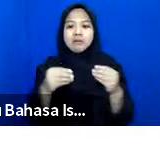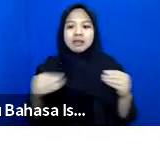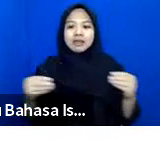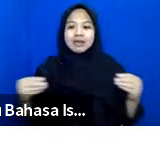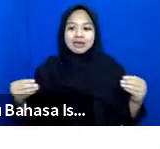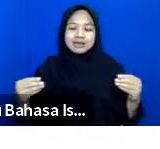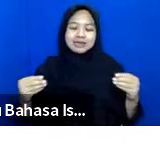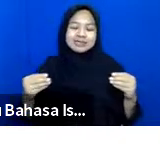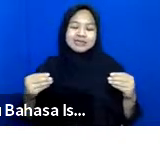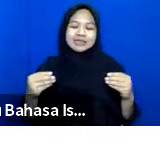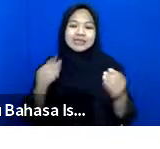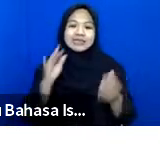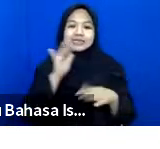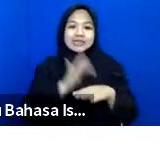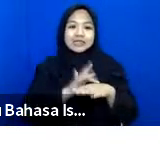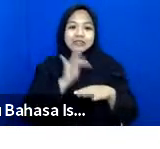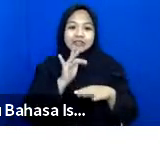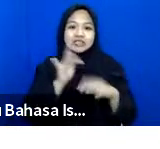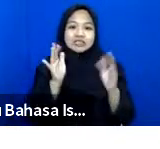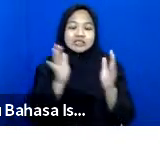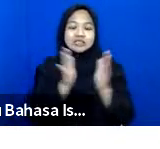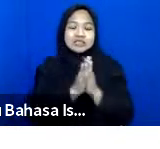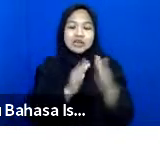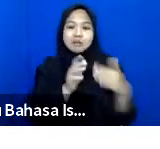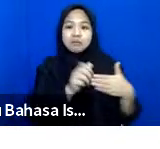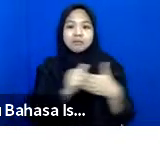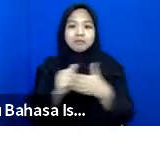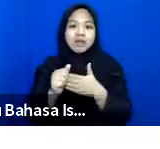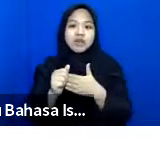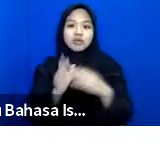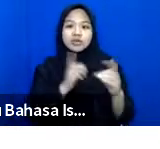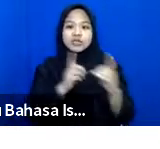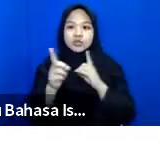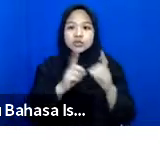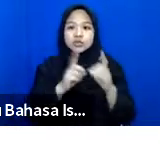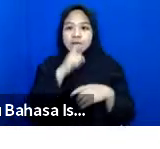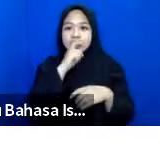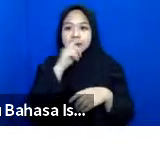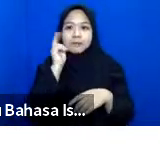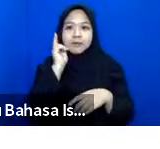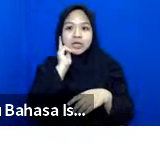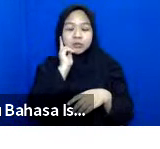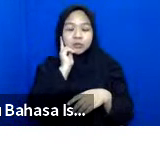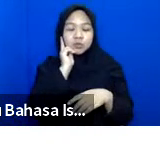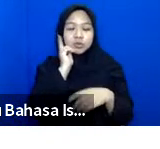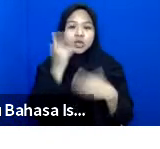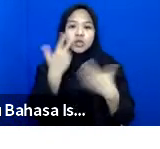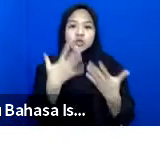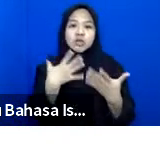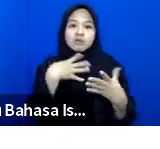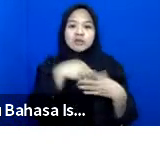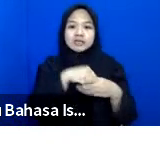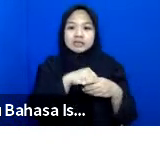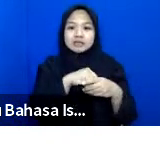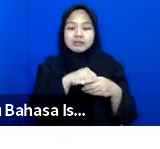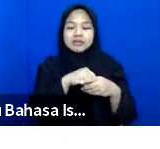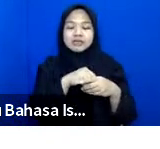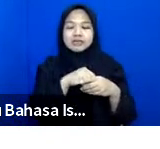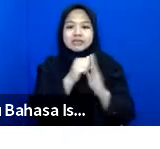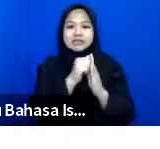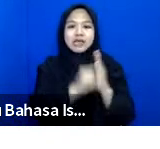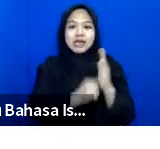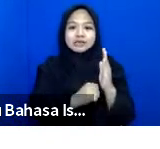Sensitasi Dan Juga Memandu Kita Dalam Diskusi Dan Kepada Bapak Ibu Yang Berpartisipasi Di Dalam